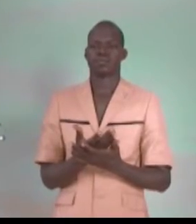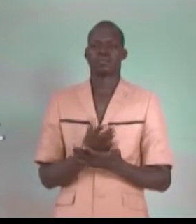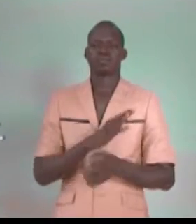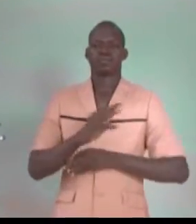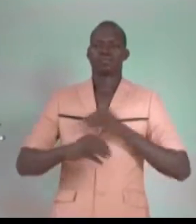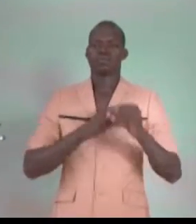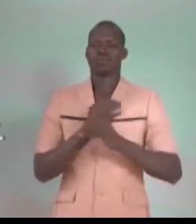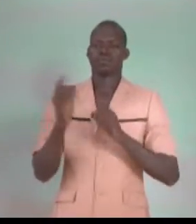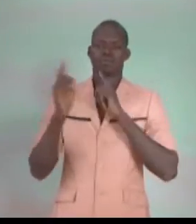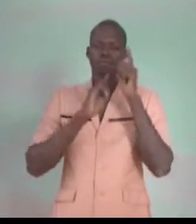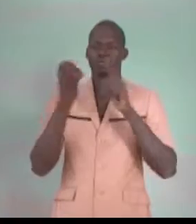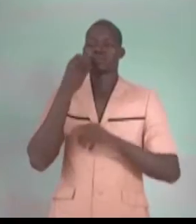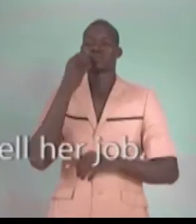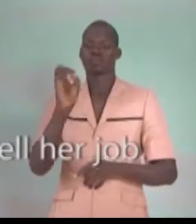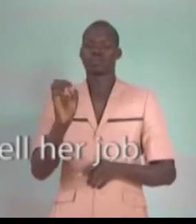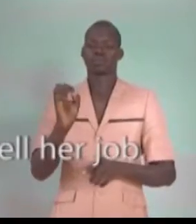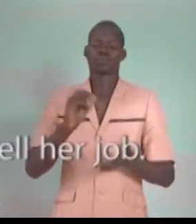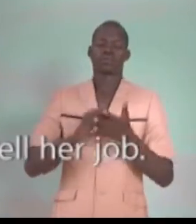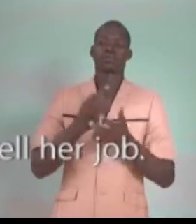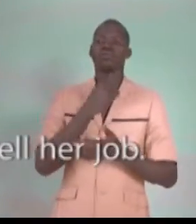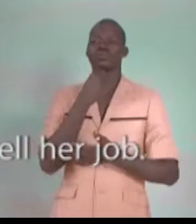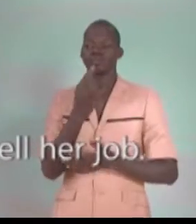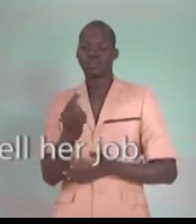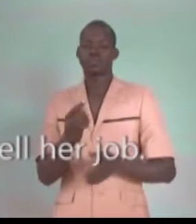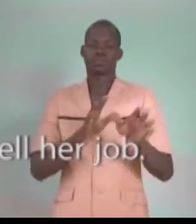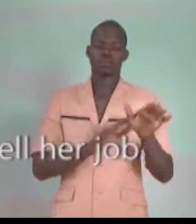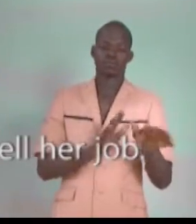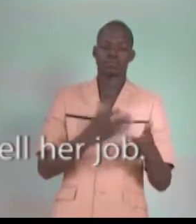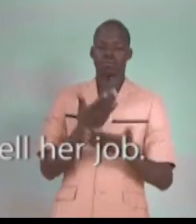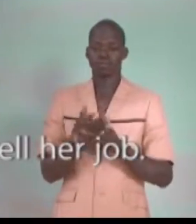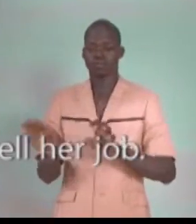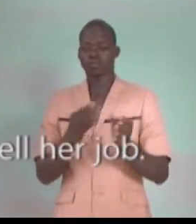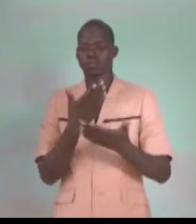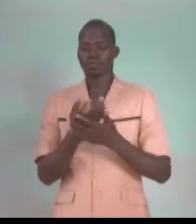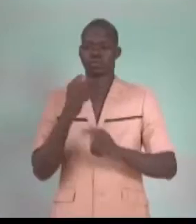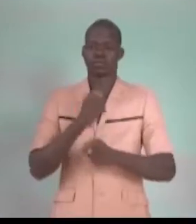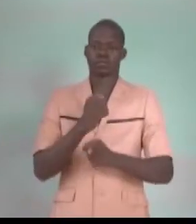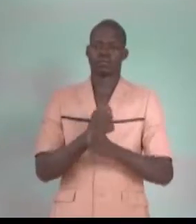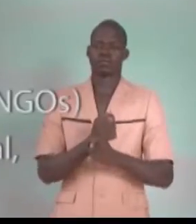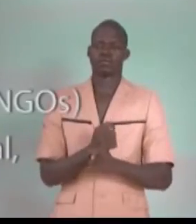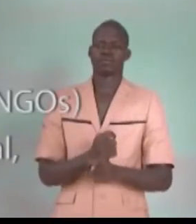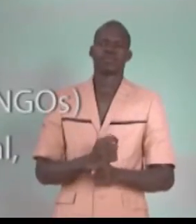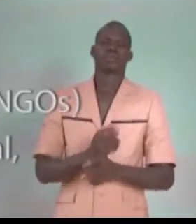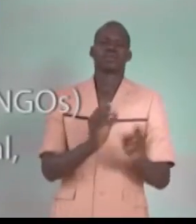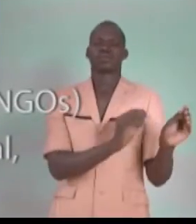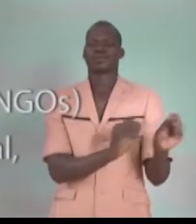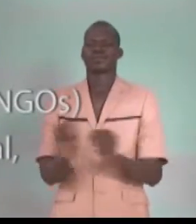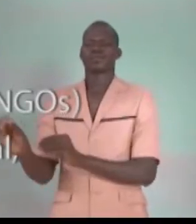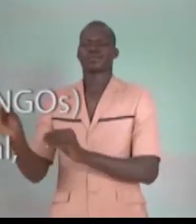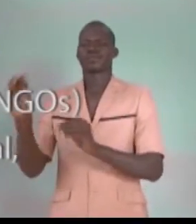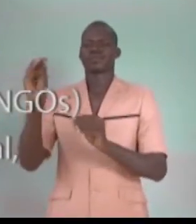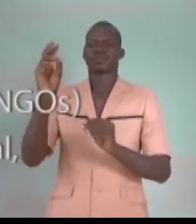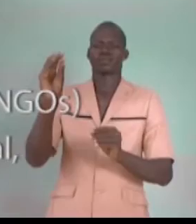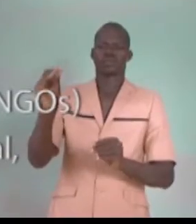Tout le monde parle d'elle. On dit qu'elle court bien, elle fait bien son travail. Les organisations non